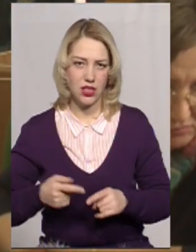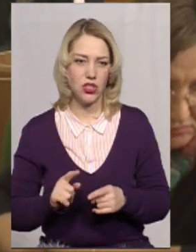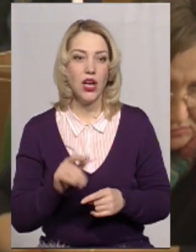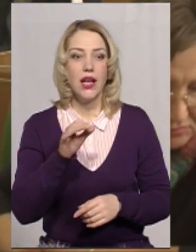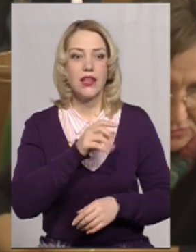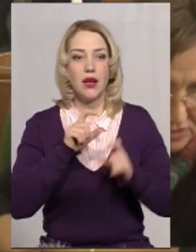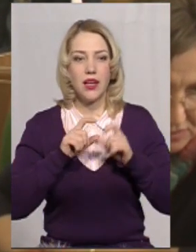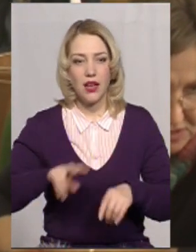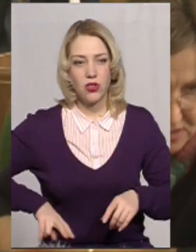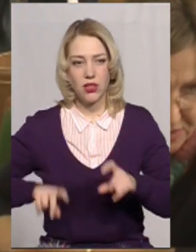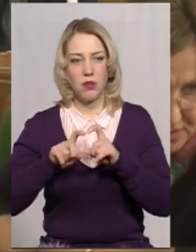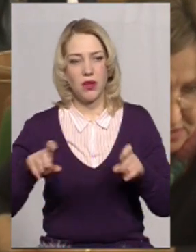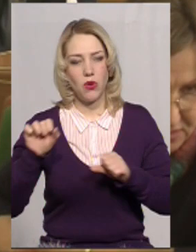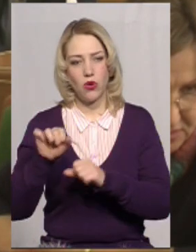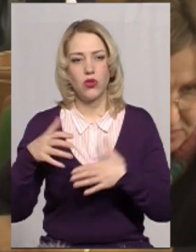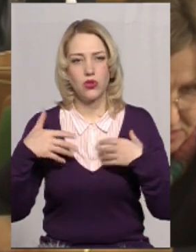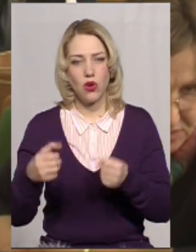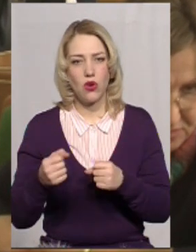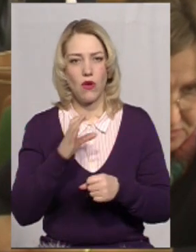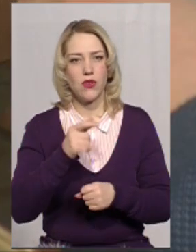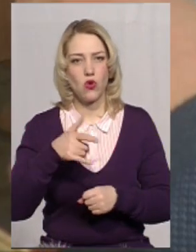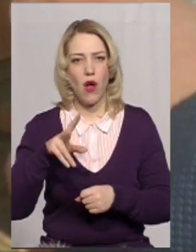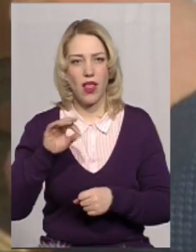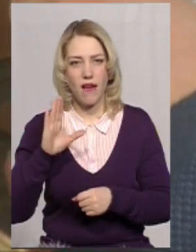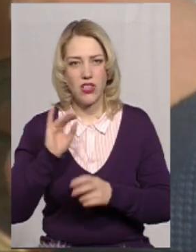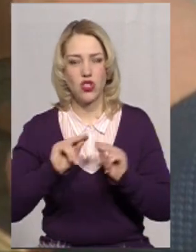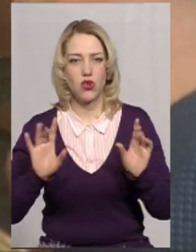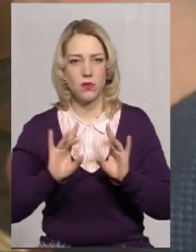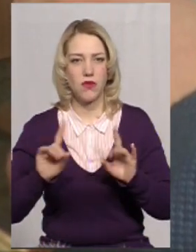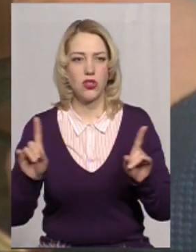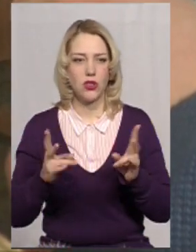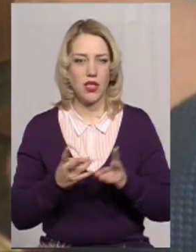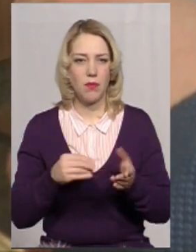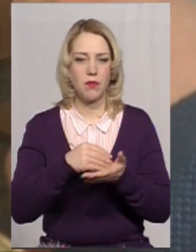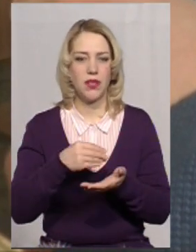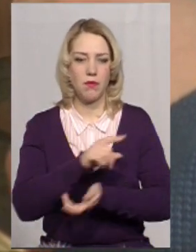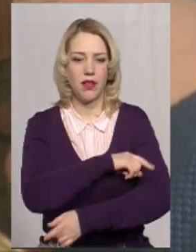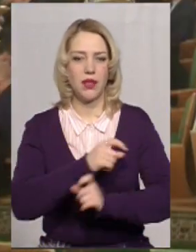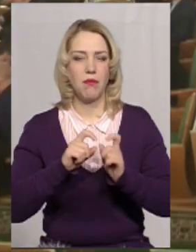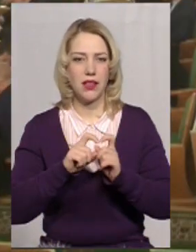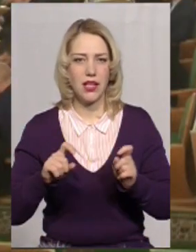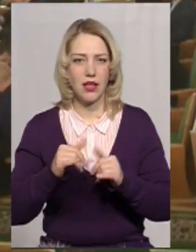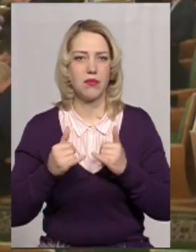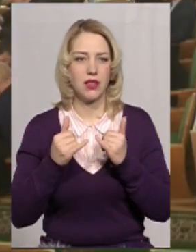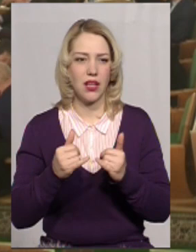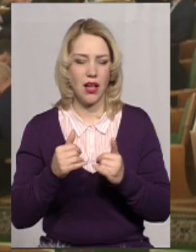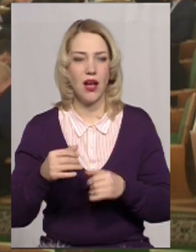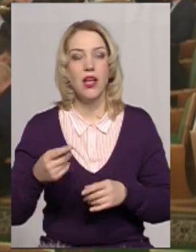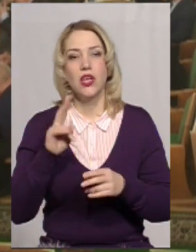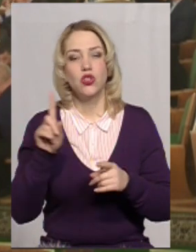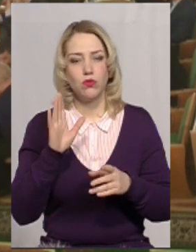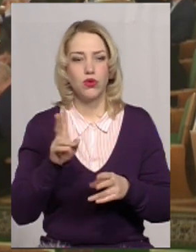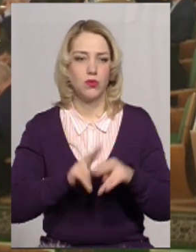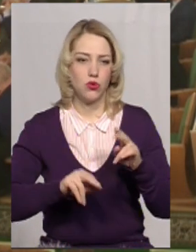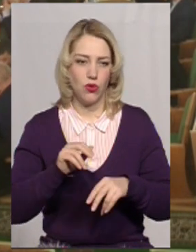охорони здоров'я обласної державної адміністрації, Яків Цуглевич, розповідає, що мають придбати медикам області за ці гроші і що побудувати. Починає з